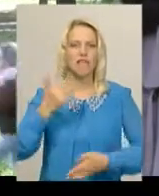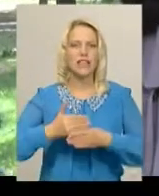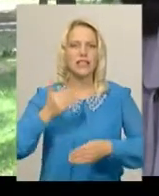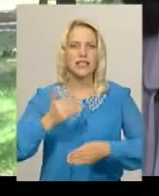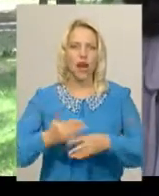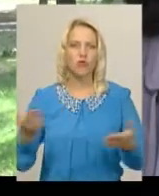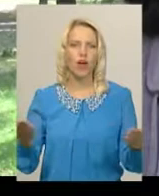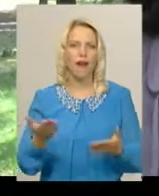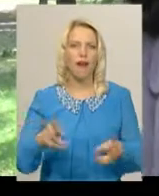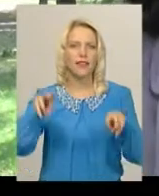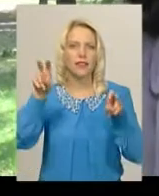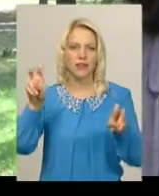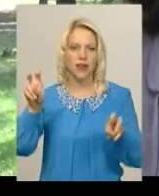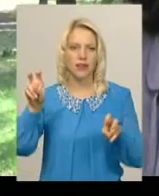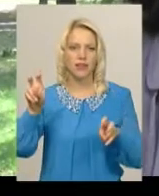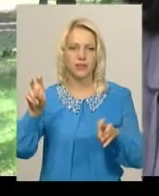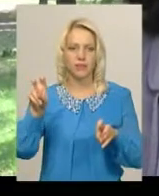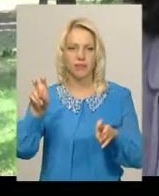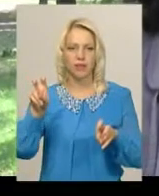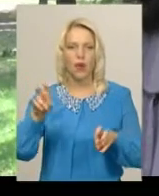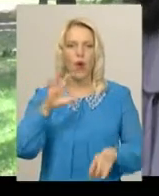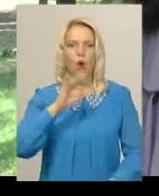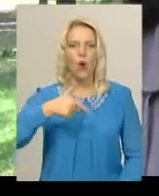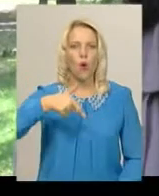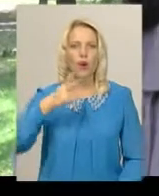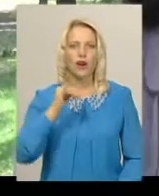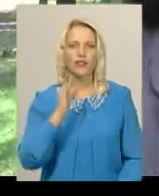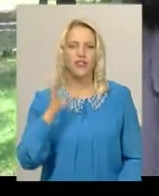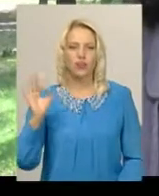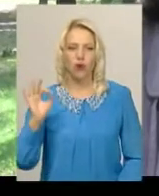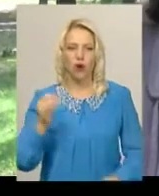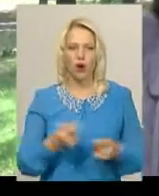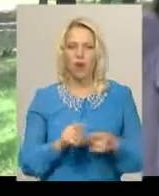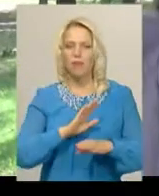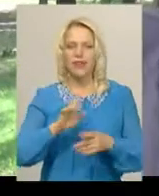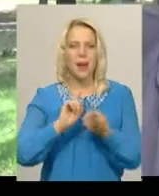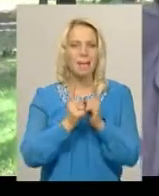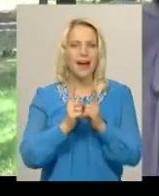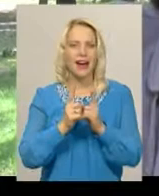яка називається «Огніва». Ми її не перекладали,